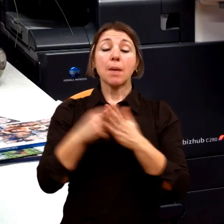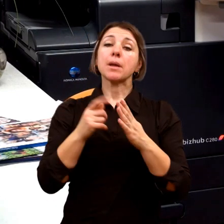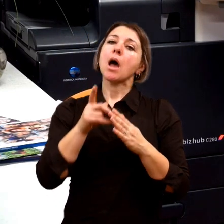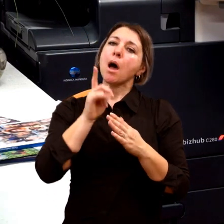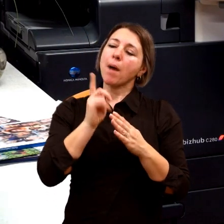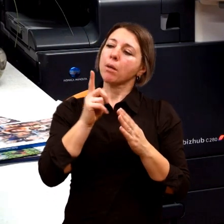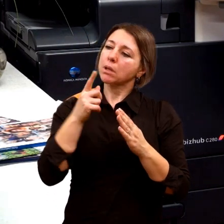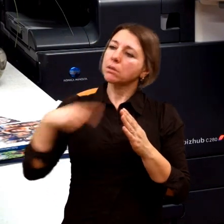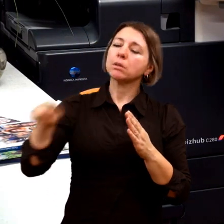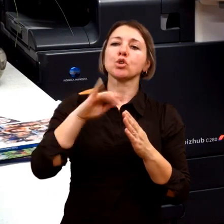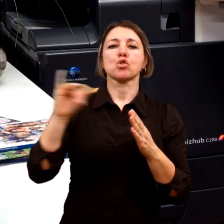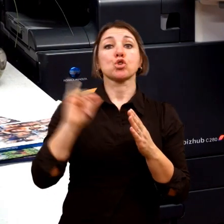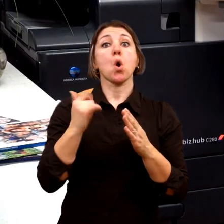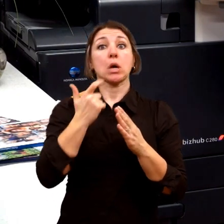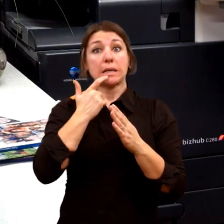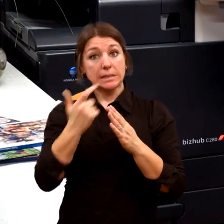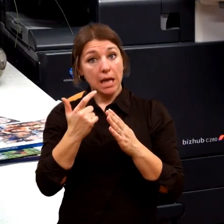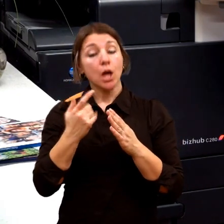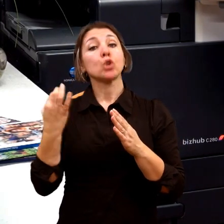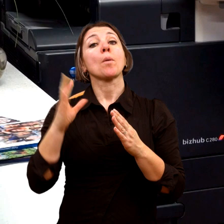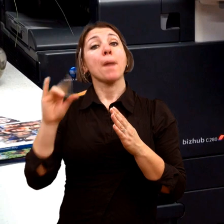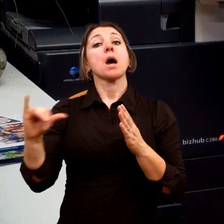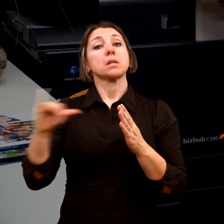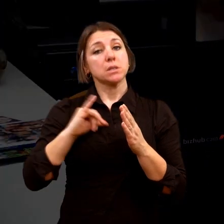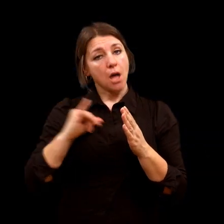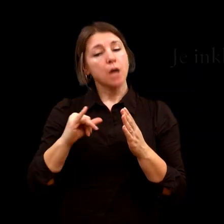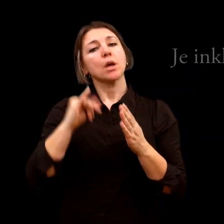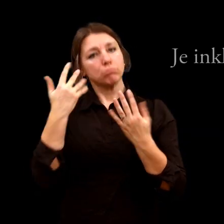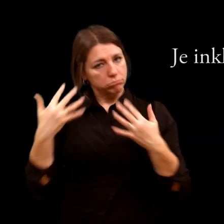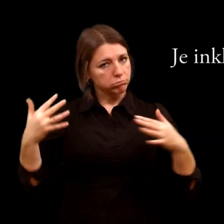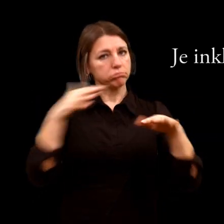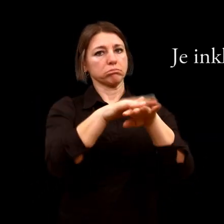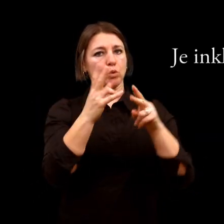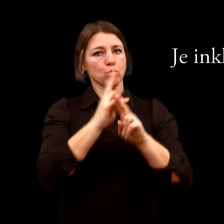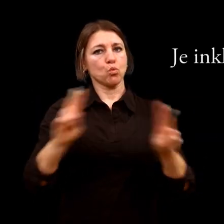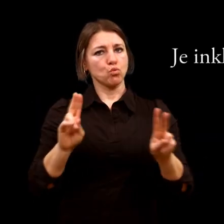být. Inkluze je právo, že já se mohu vzdělávat s těmi ostatními.